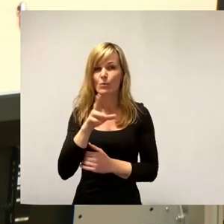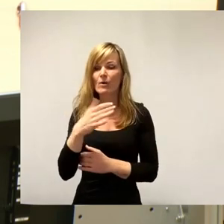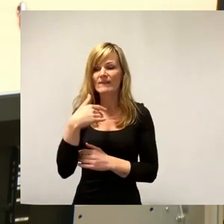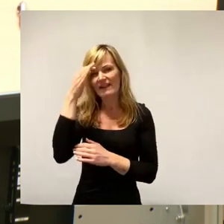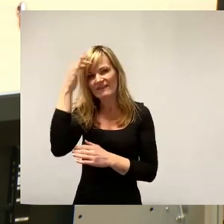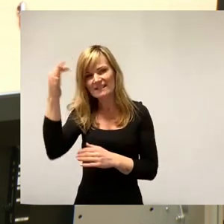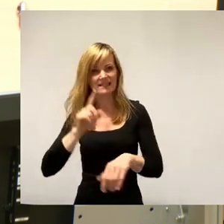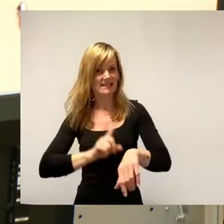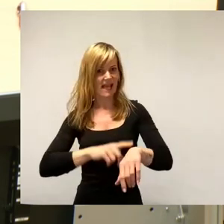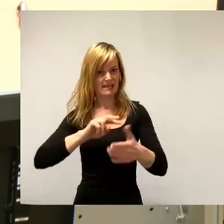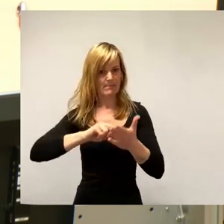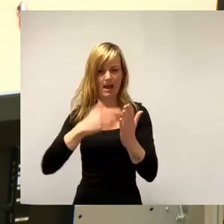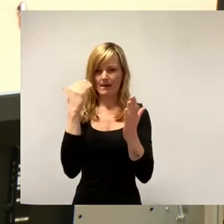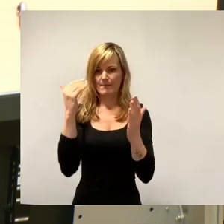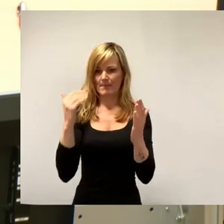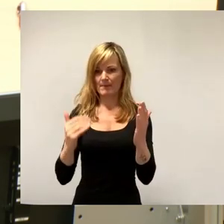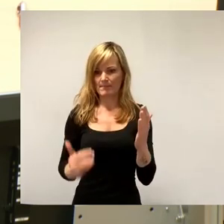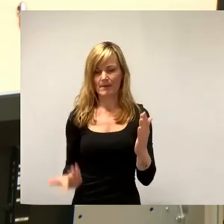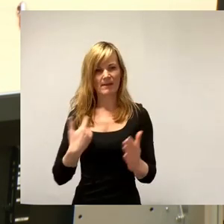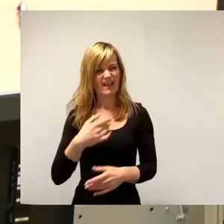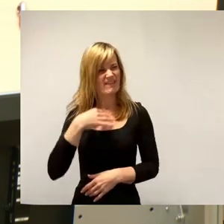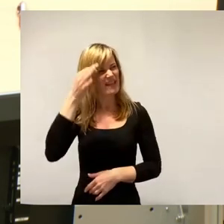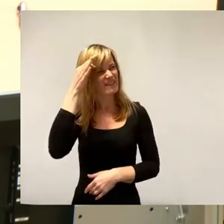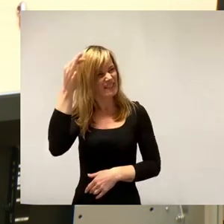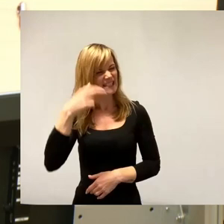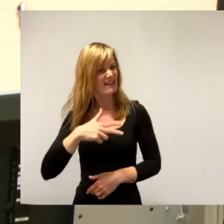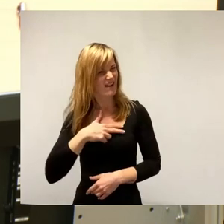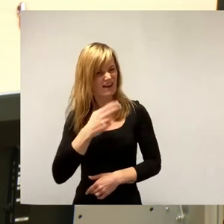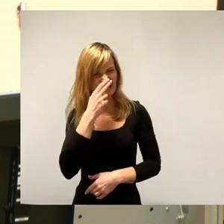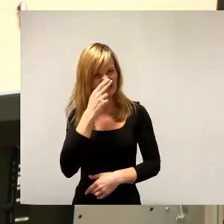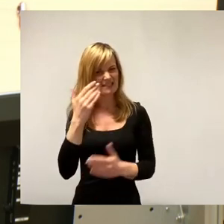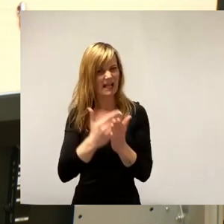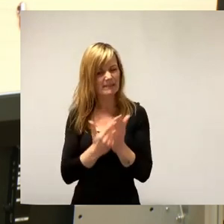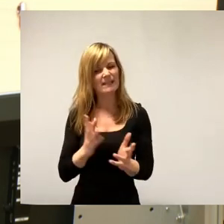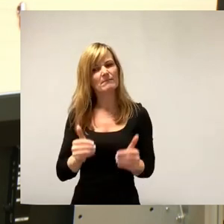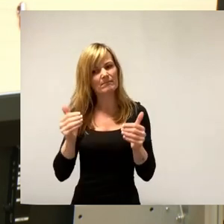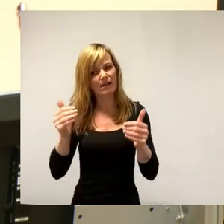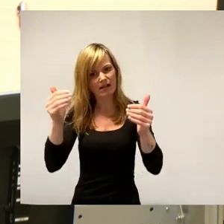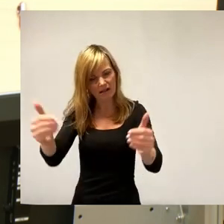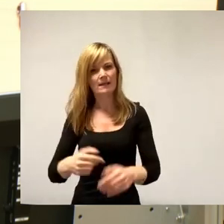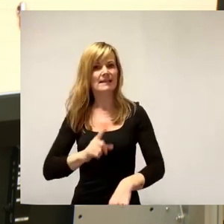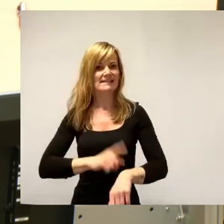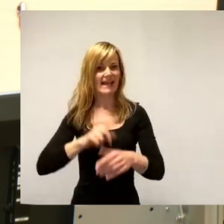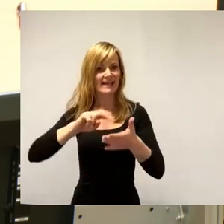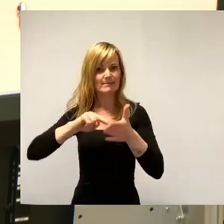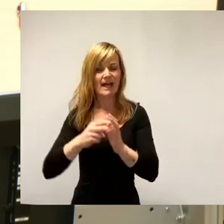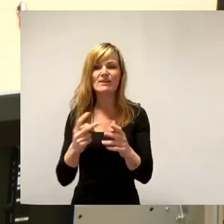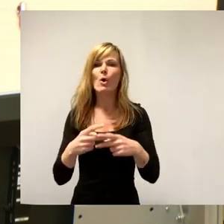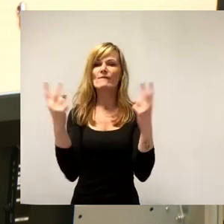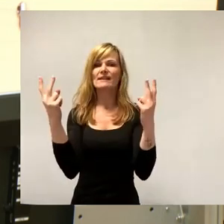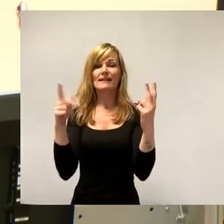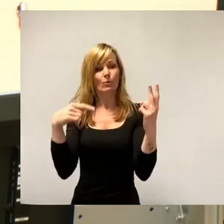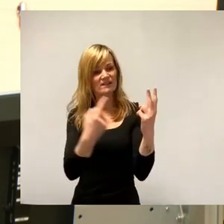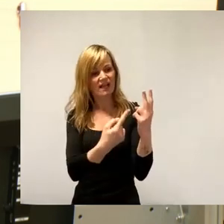Das ist immer so eine Sache. Möchten wir wirklich wissen, wieder Termine verschoben werden, einen Zeitplan öffentlich machen, der da nicht eingehalten wird. Es ist